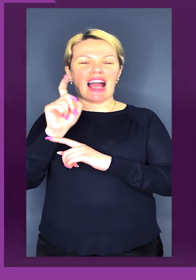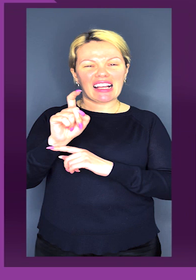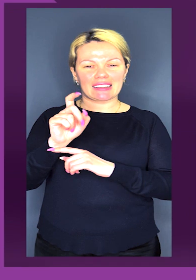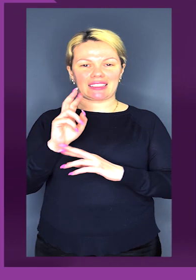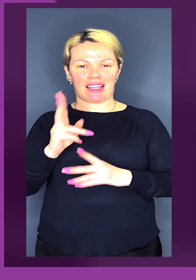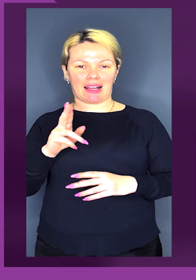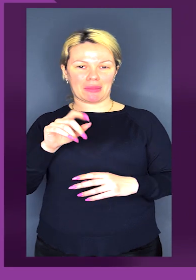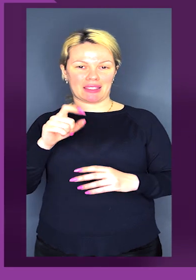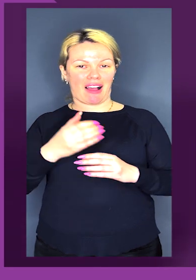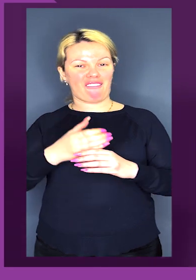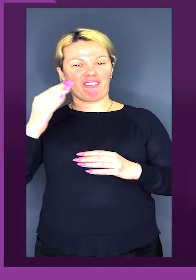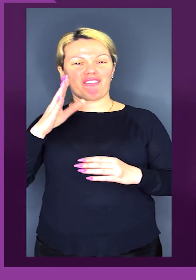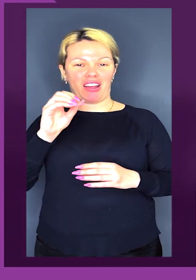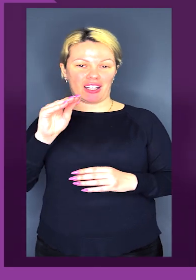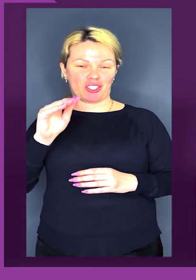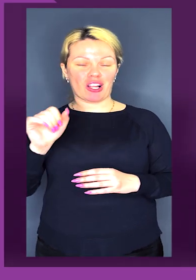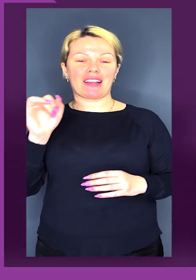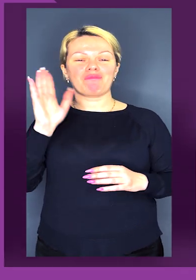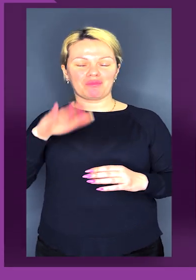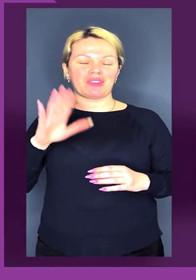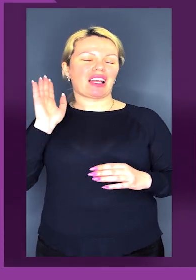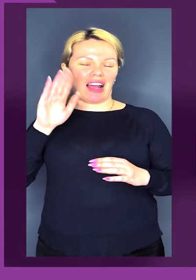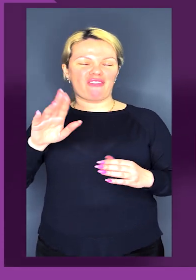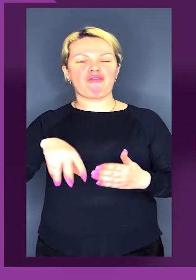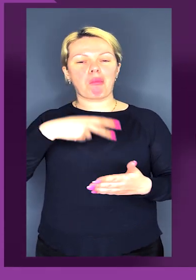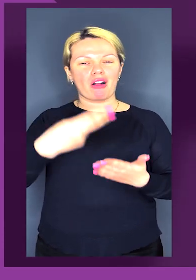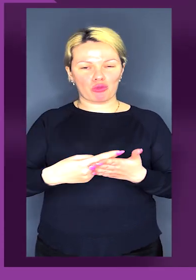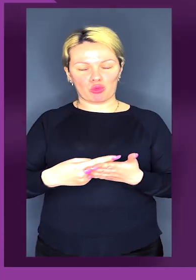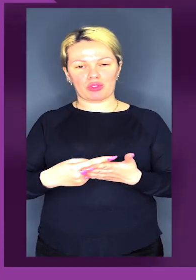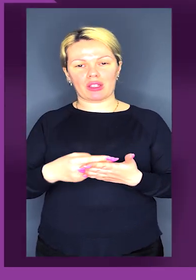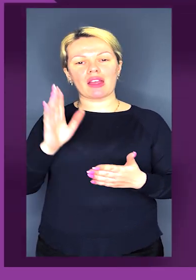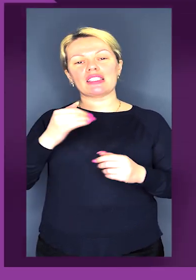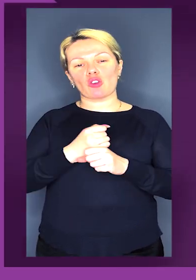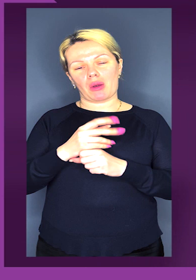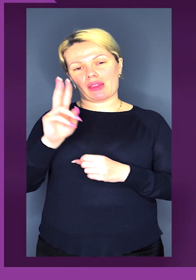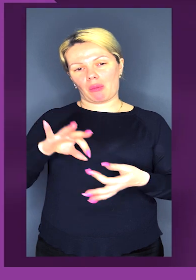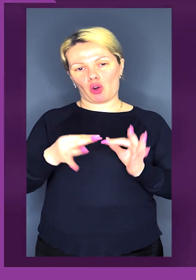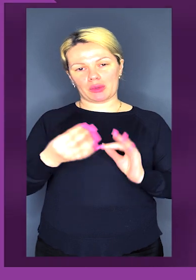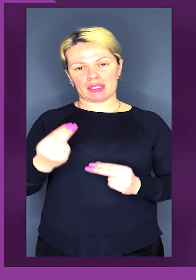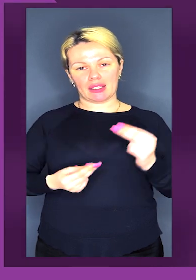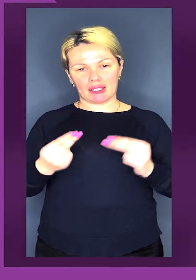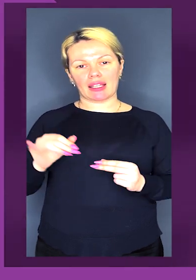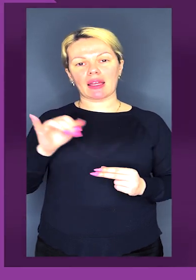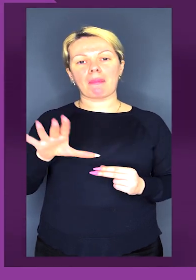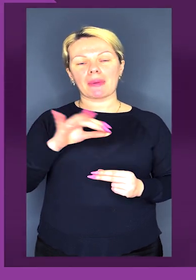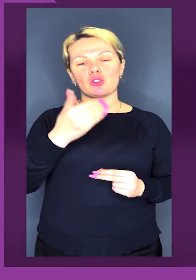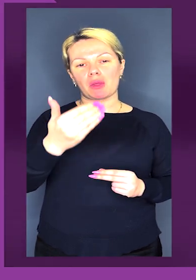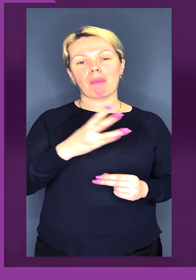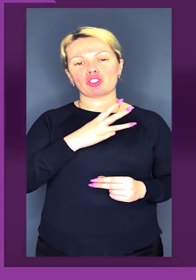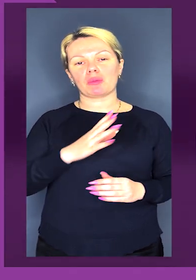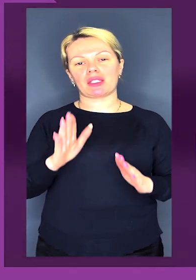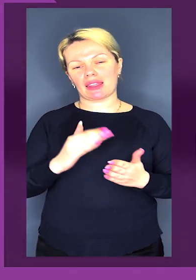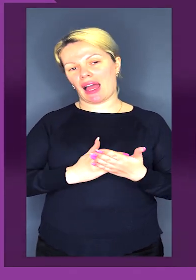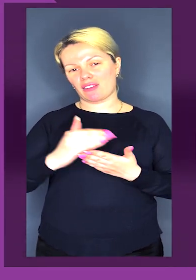пізанська вежа, обов'язково наступного разу впали. І, головне, це зробили вже на Паралімпійських іграх. І ми тобі